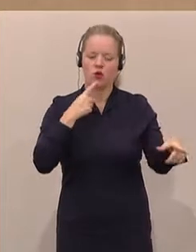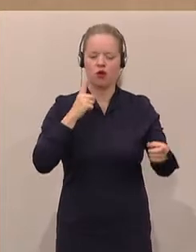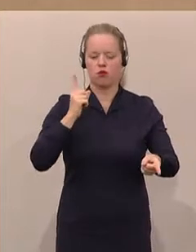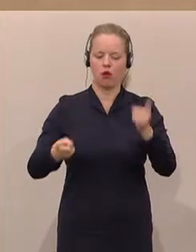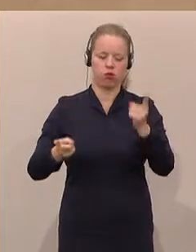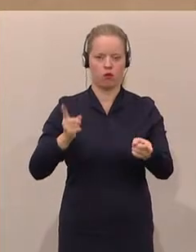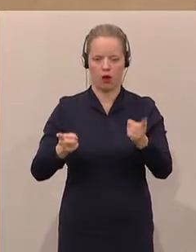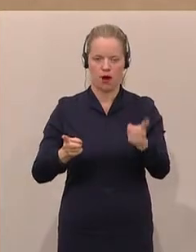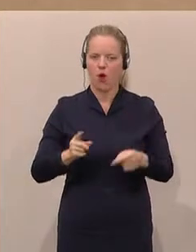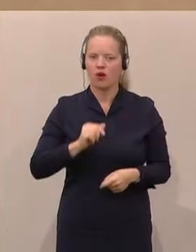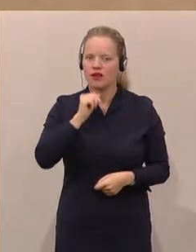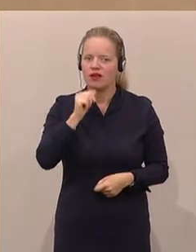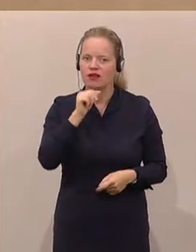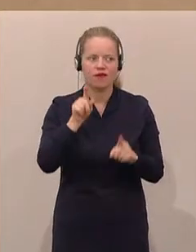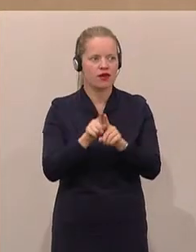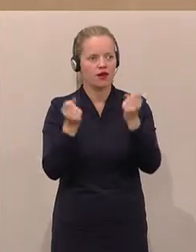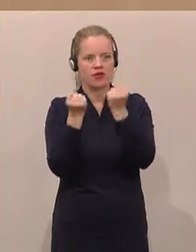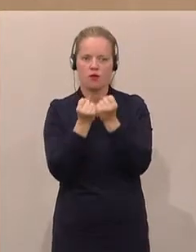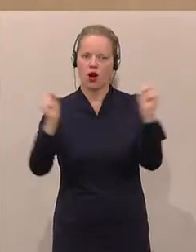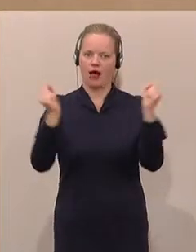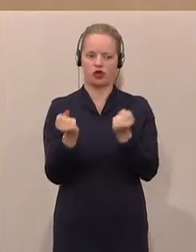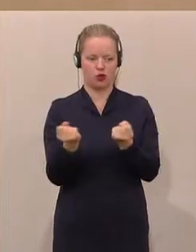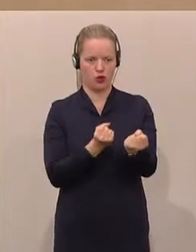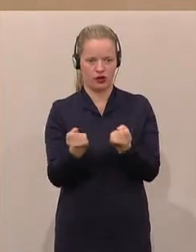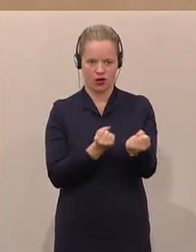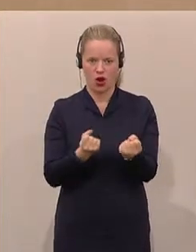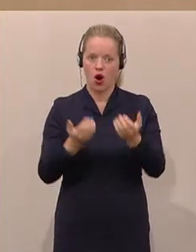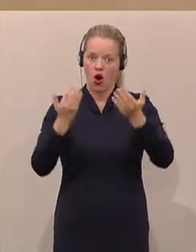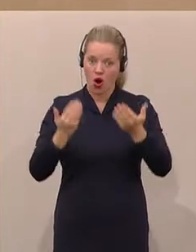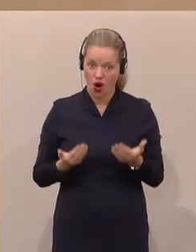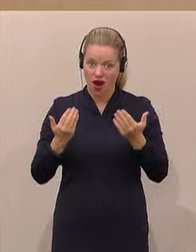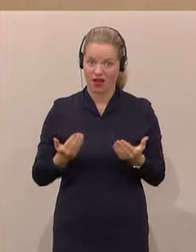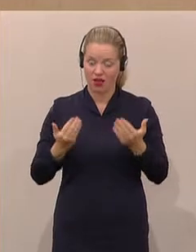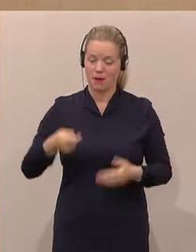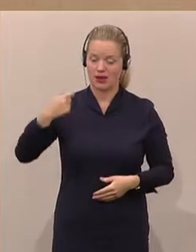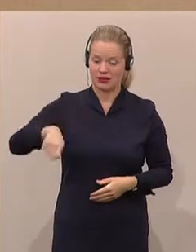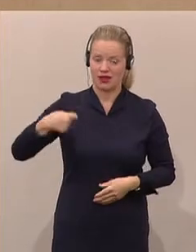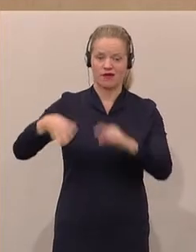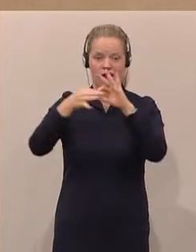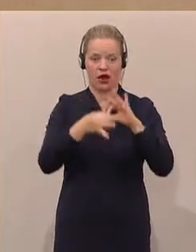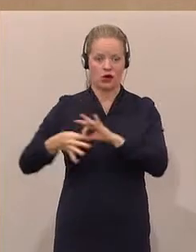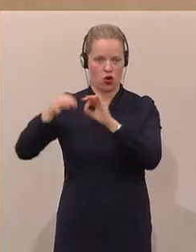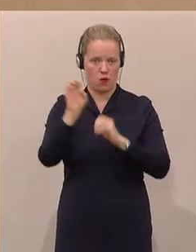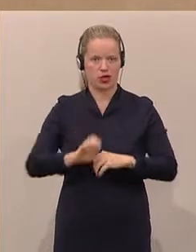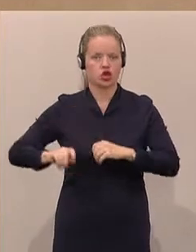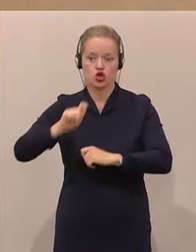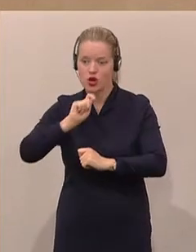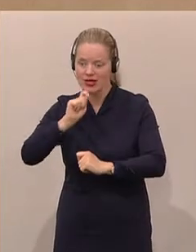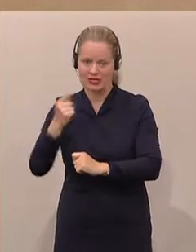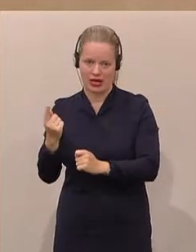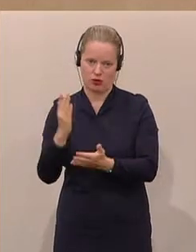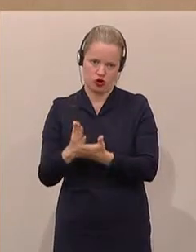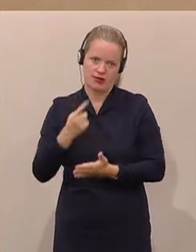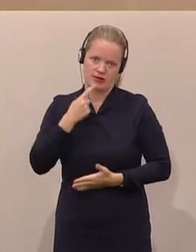Politiker. Und das hat heute bereits der Präsident der Vereinigung Europäischer Journalisten gesagt. Ein großer